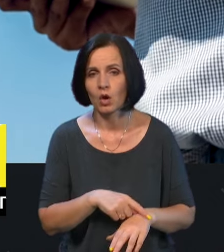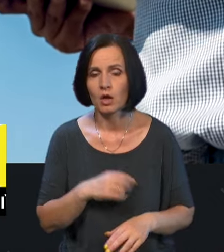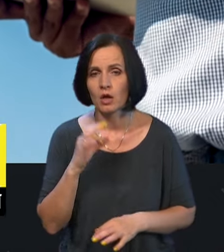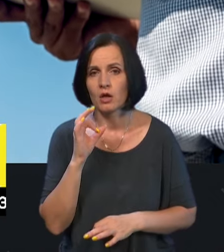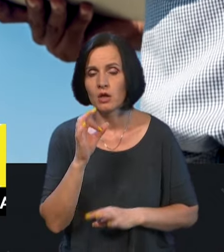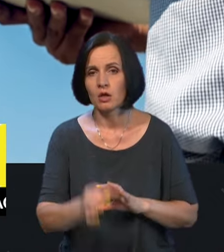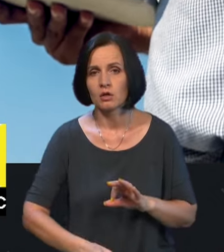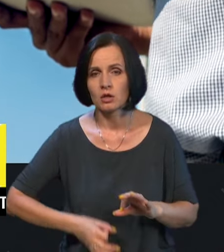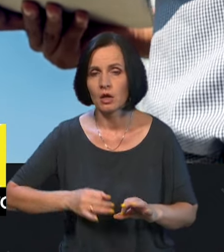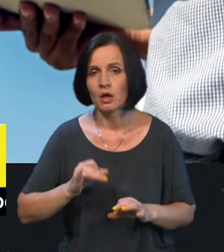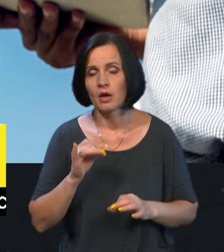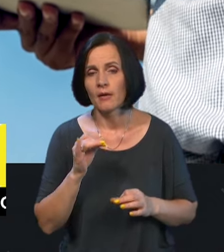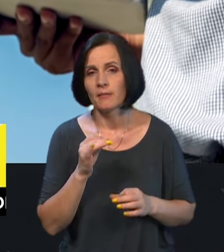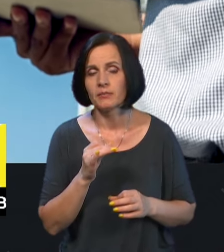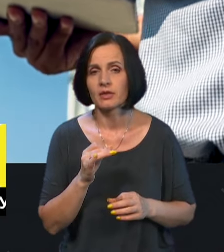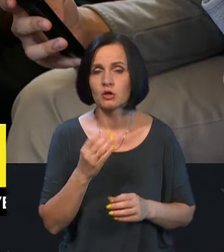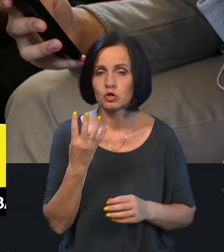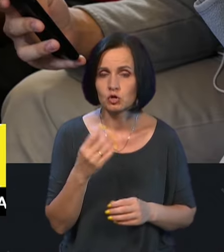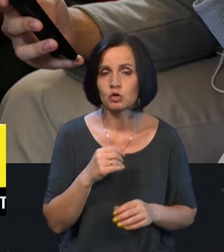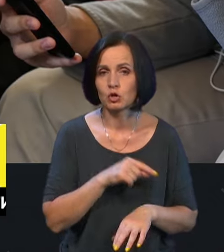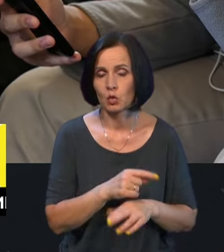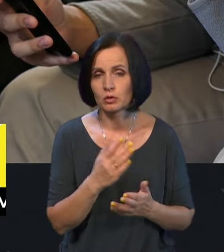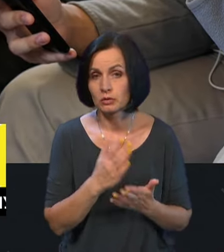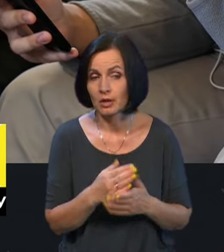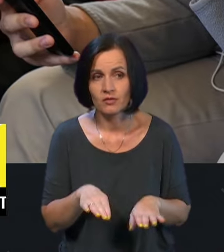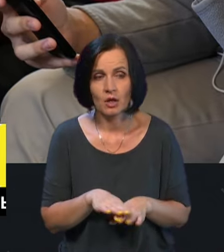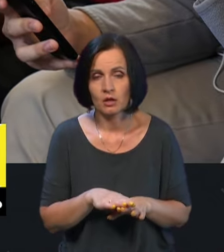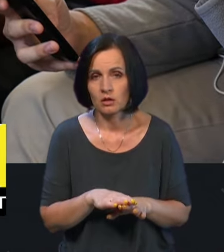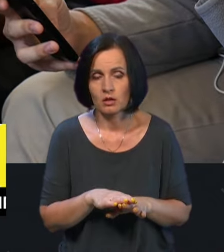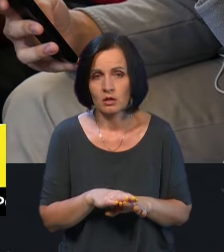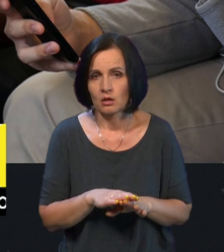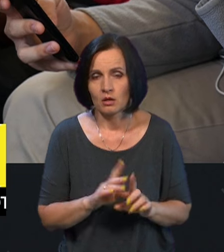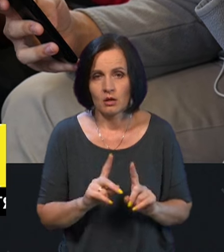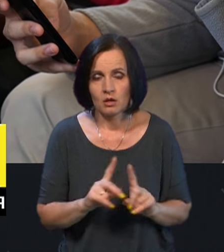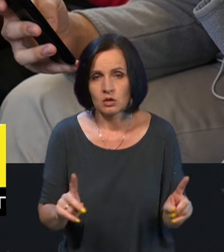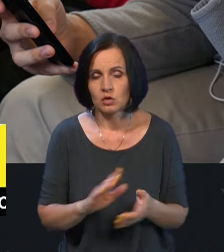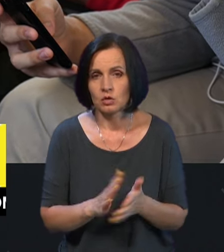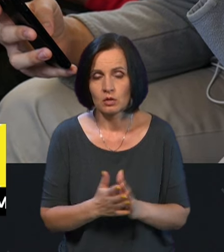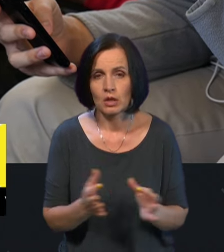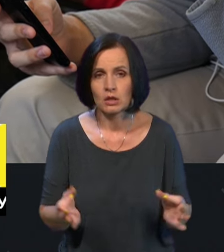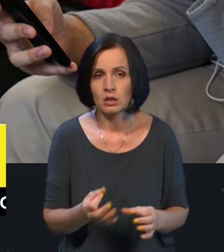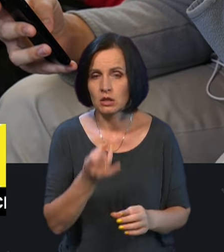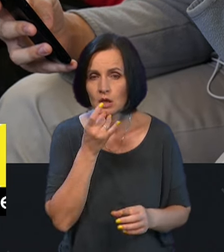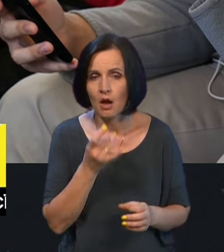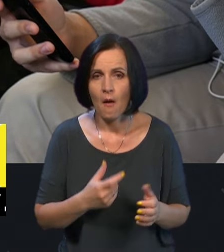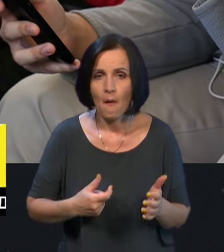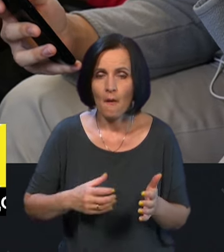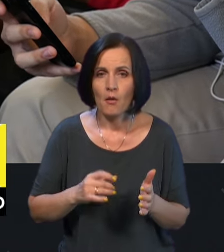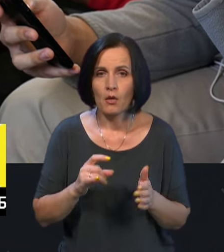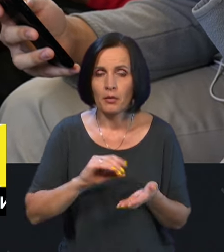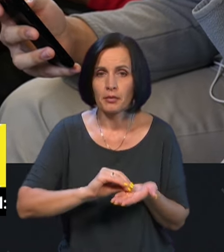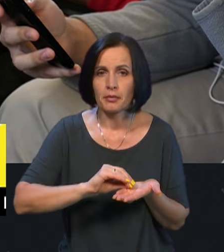немає, 4 години є, то в таких авральних умовах, ну, вибачте мене, жодні акумулятори не встигнуть зарядитися, вони просто